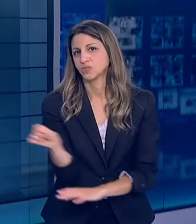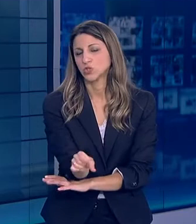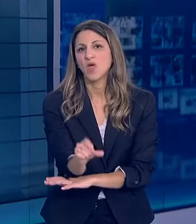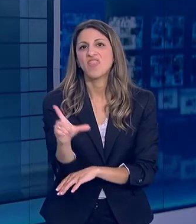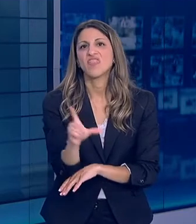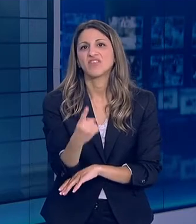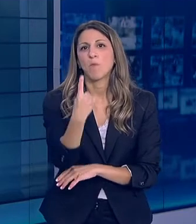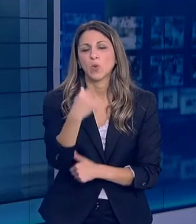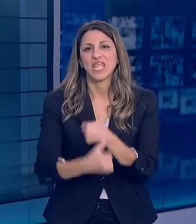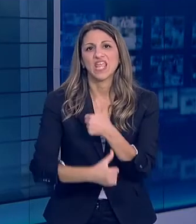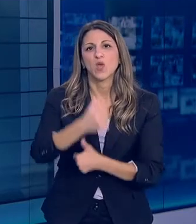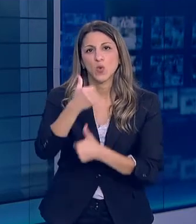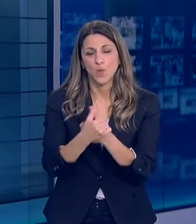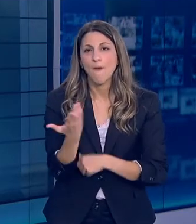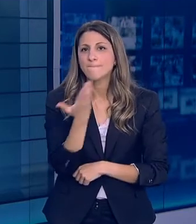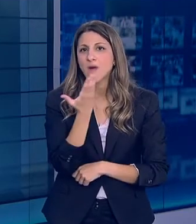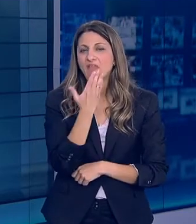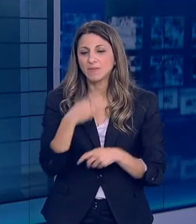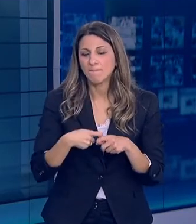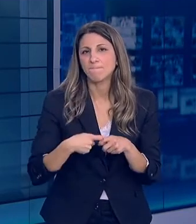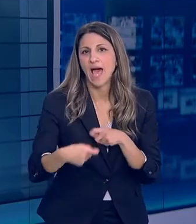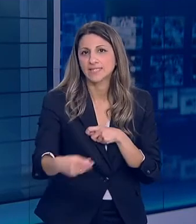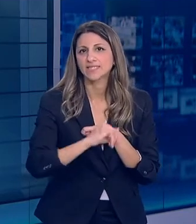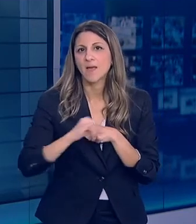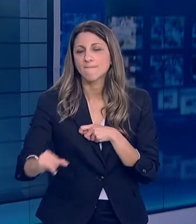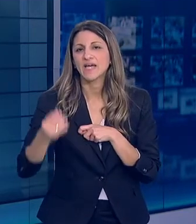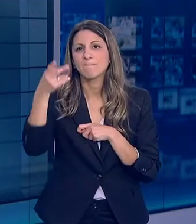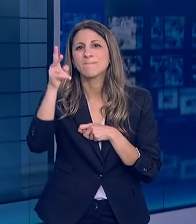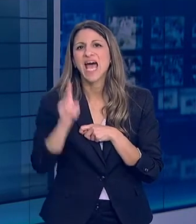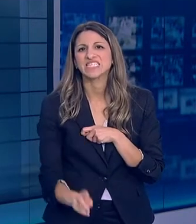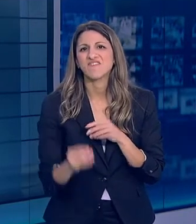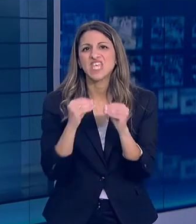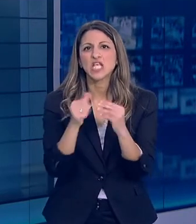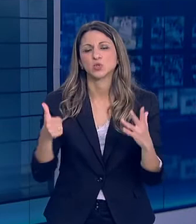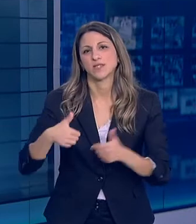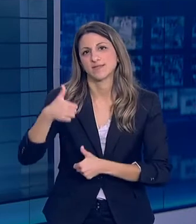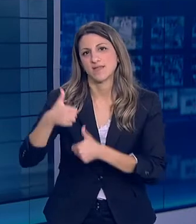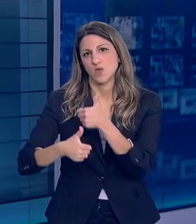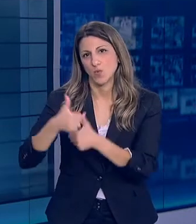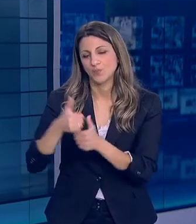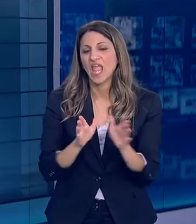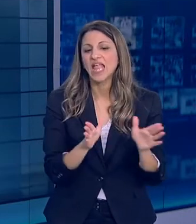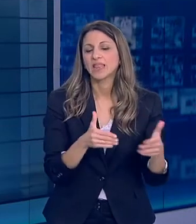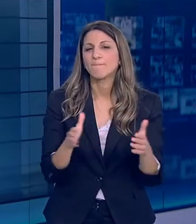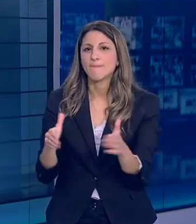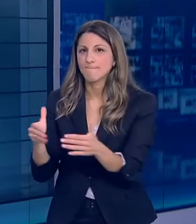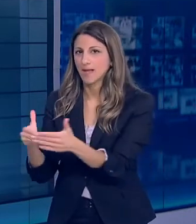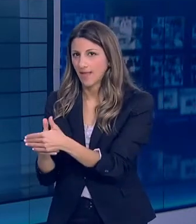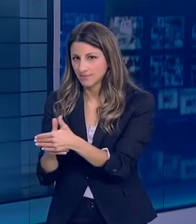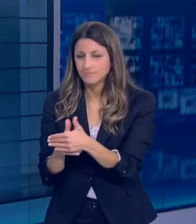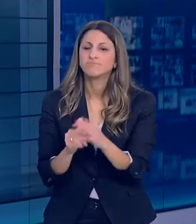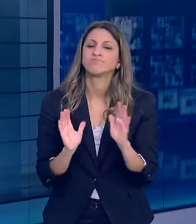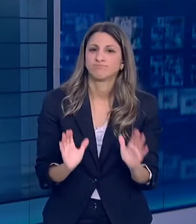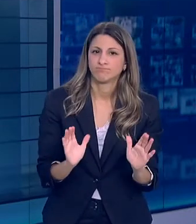τη Δευτέρα 1 Ιουνίου Και τα μαθήματα θα παραταθούν Έως και την Παρασκευή 26 Ιουνίου Τα τμήματα σχολείων και νηπιαγωγίων Θα